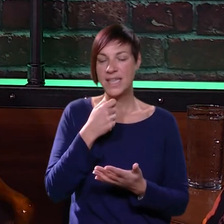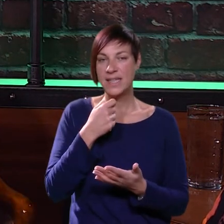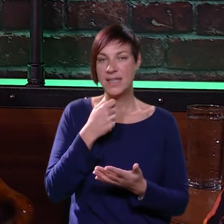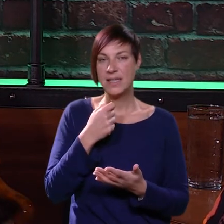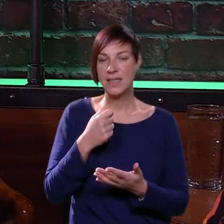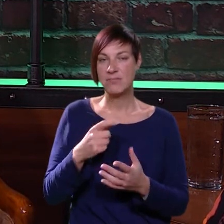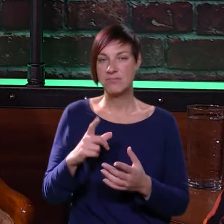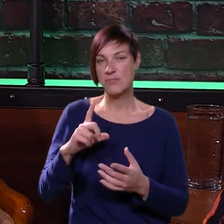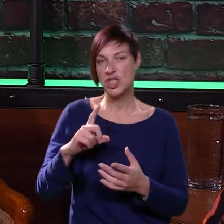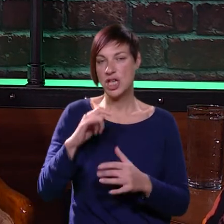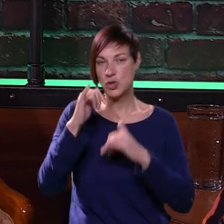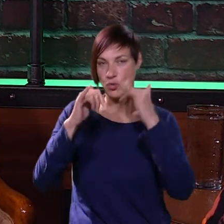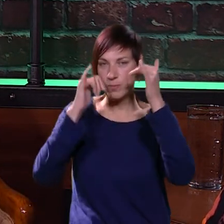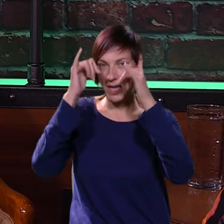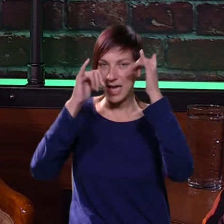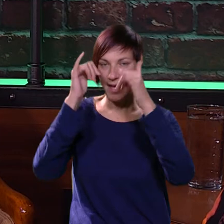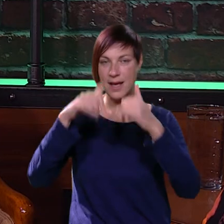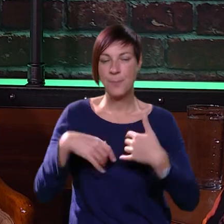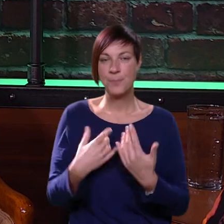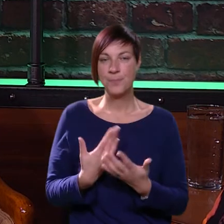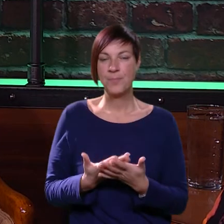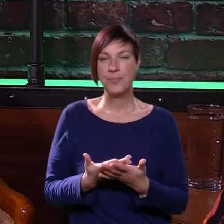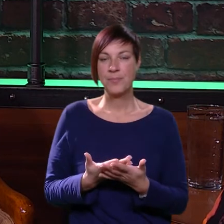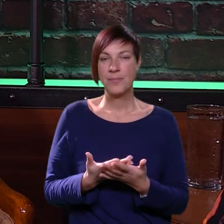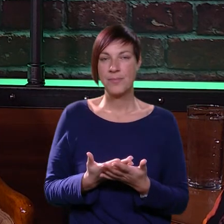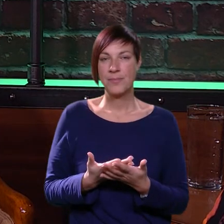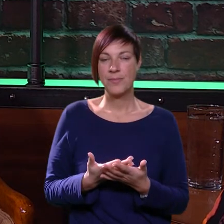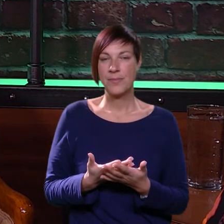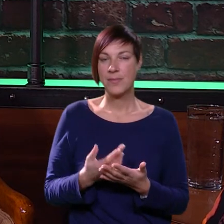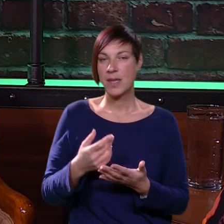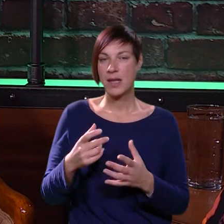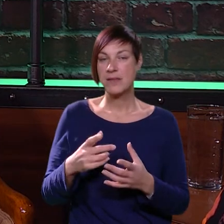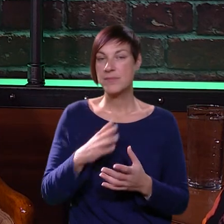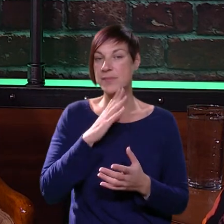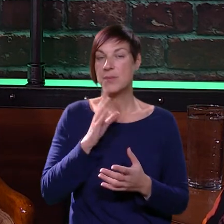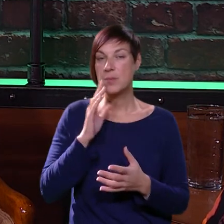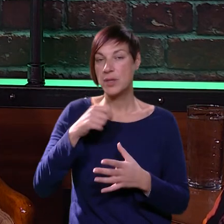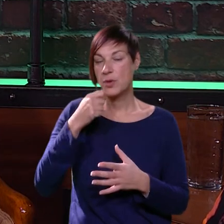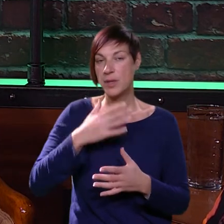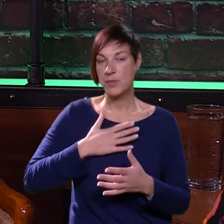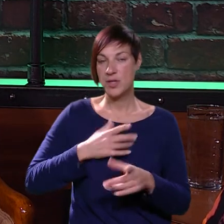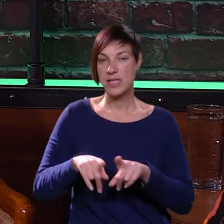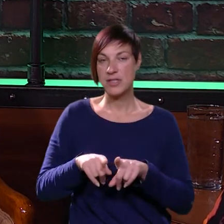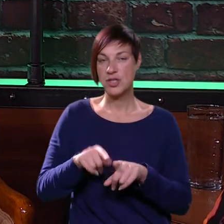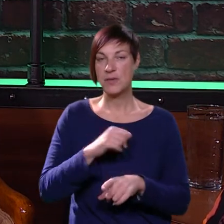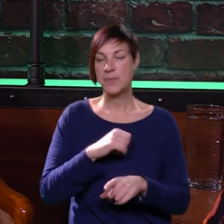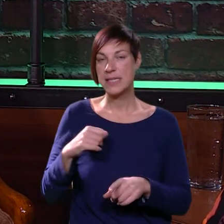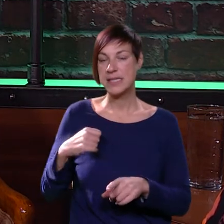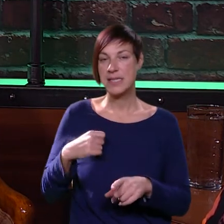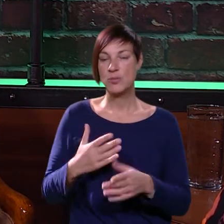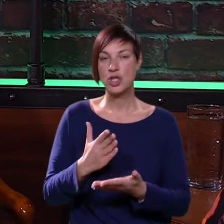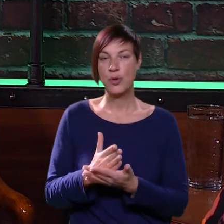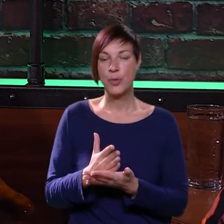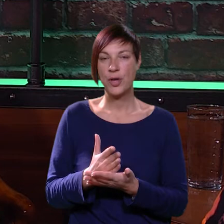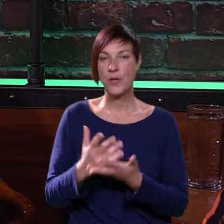čašu mlijeka, s time, i onda objed pojede, isto što i mi jedemo, samo što ona